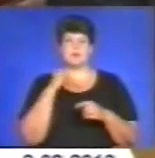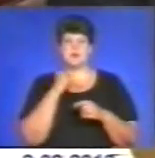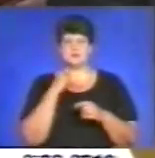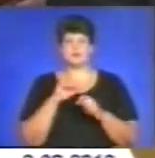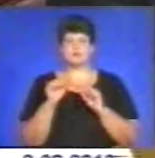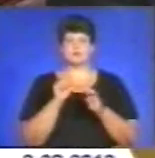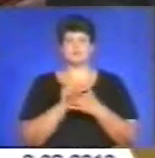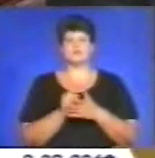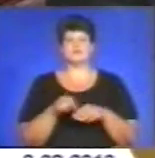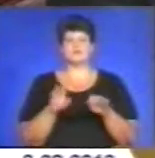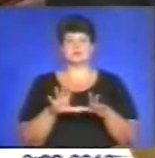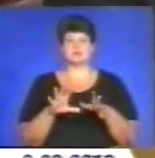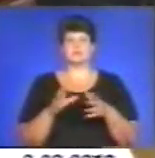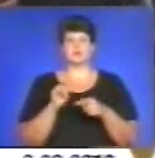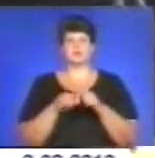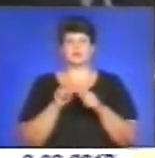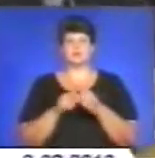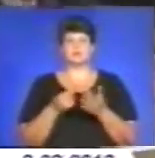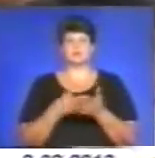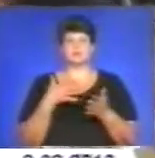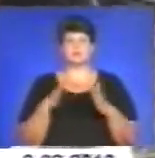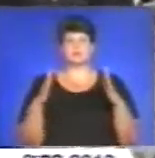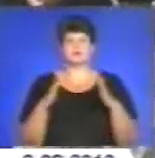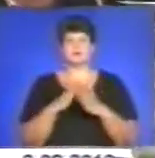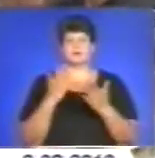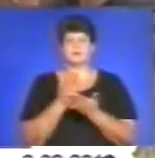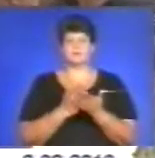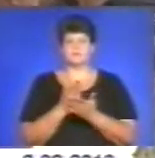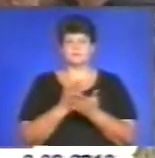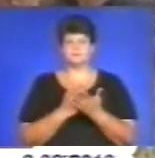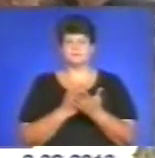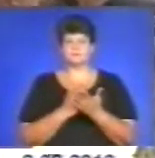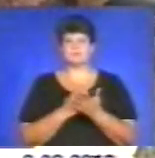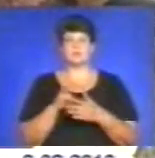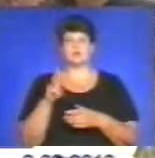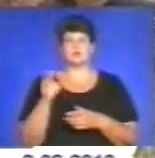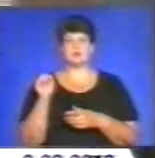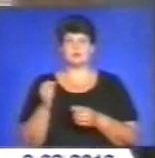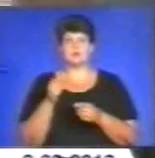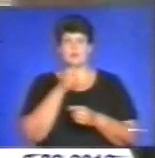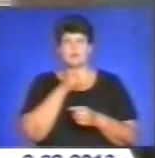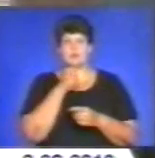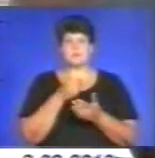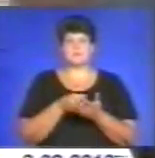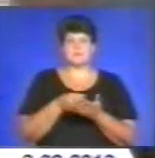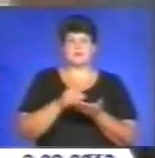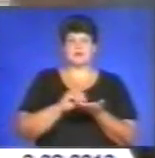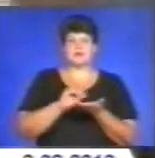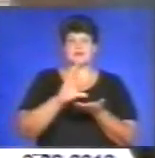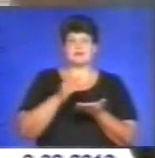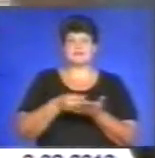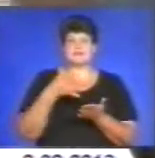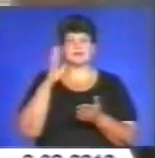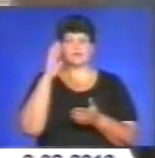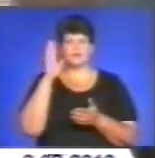необґрунтованого підвищення тарифів житлово-комунальних послуг у регіонах. За словами Миколи Азарова, спроби підвищити ціни на водопостачання та